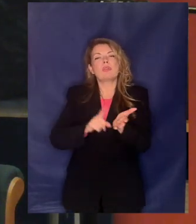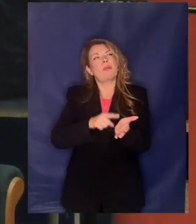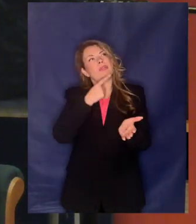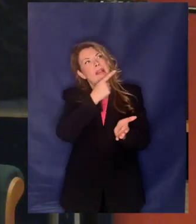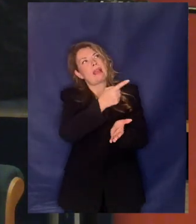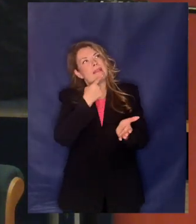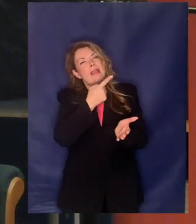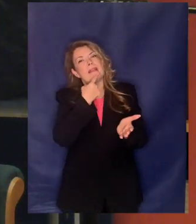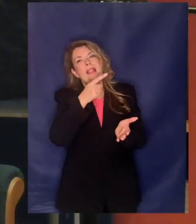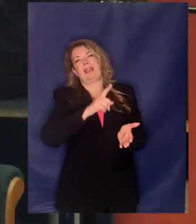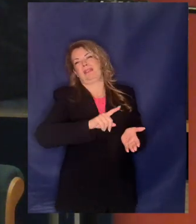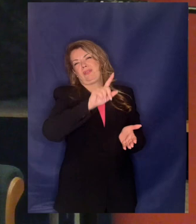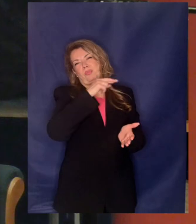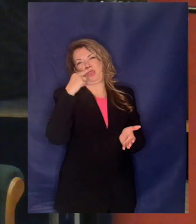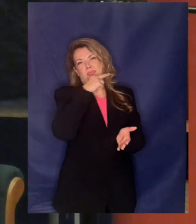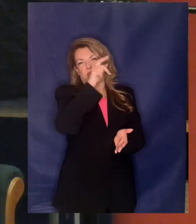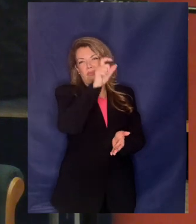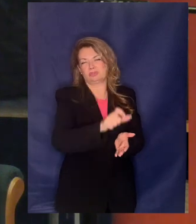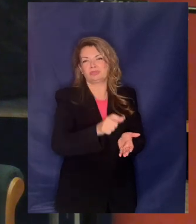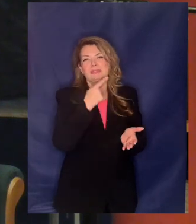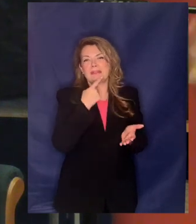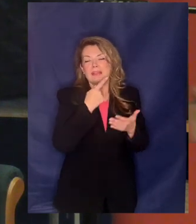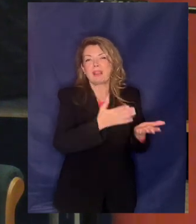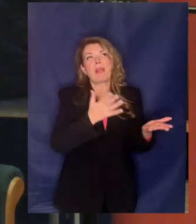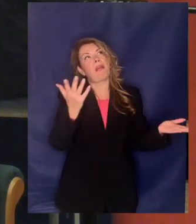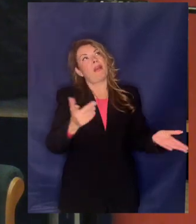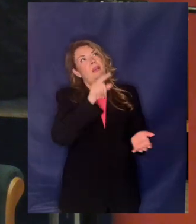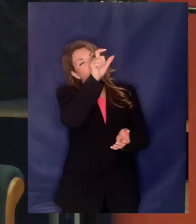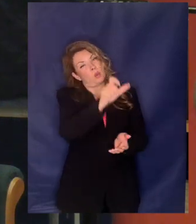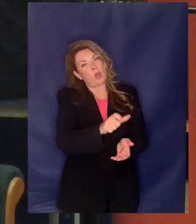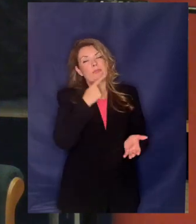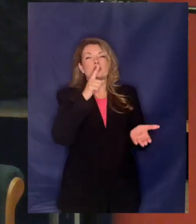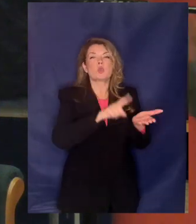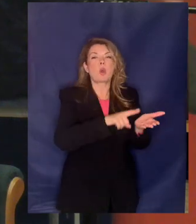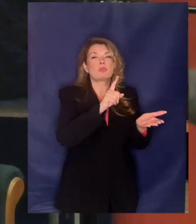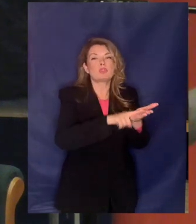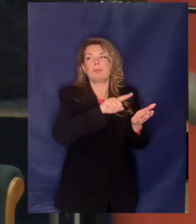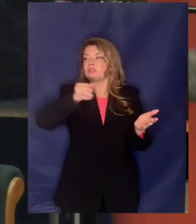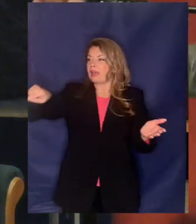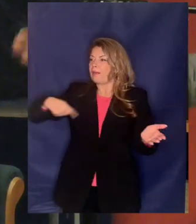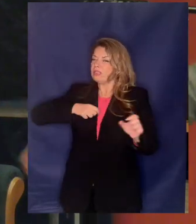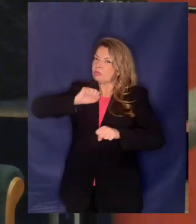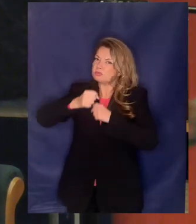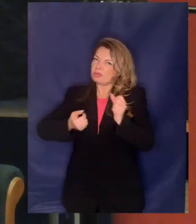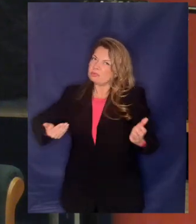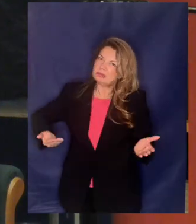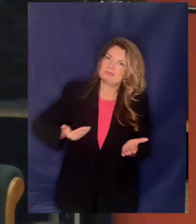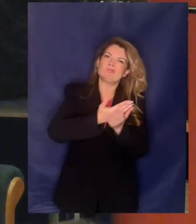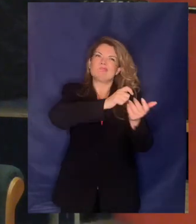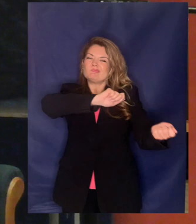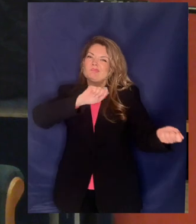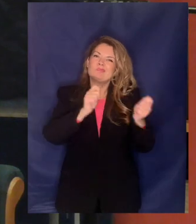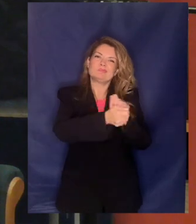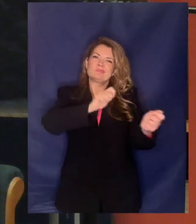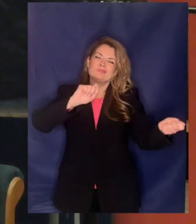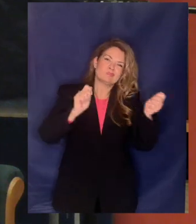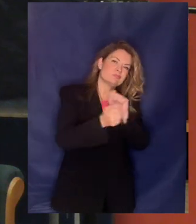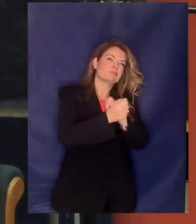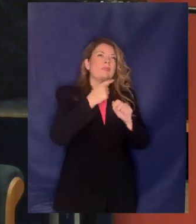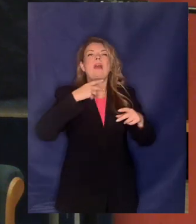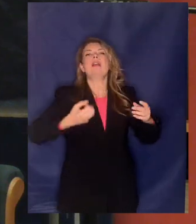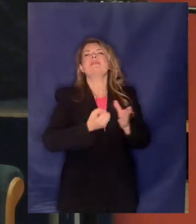Μετσοτάκη όπου αυτός νομοθετεί και εμείς ανατρέπουμε αυτές τις πολιτικές πηγαίνοντας στην